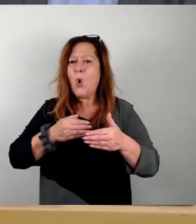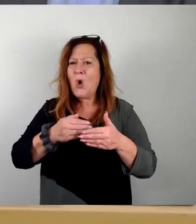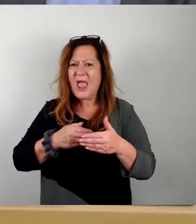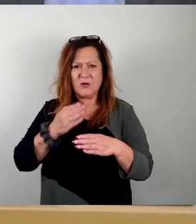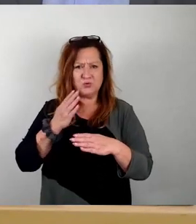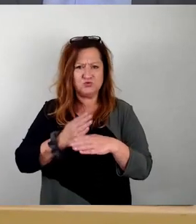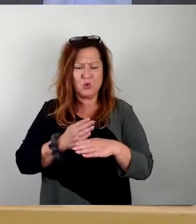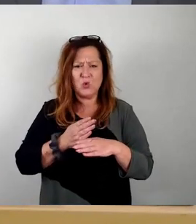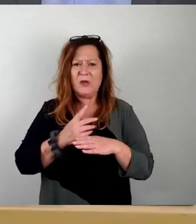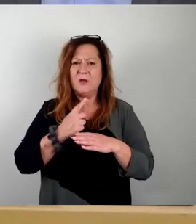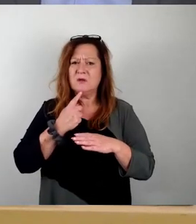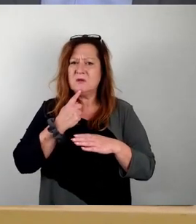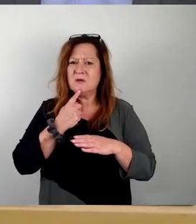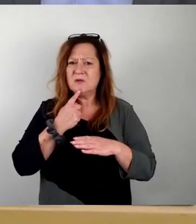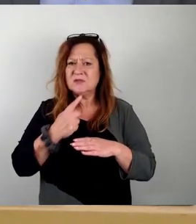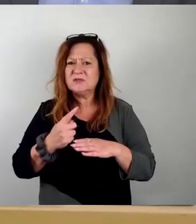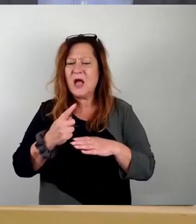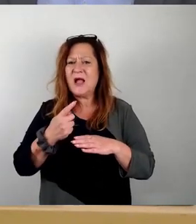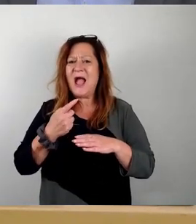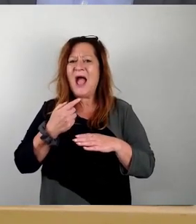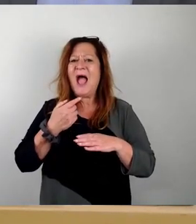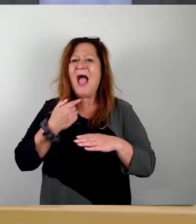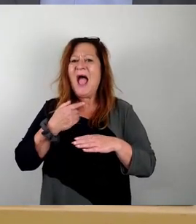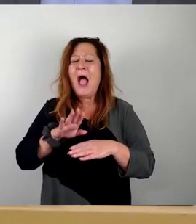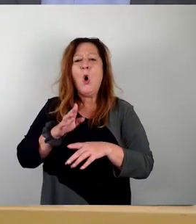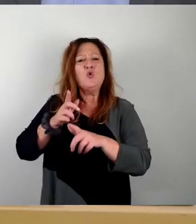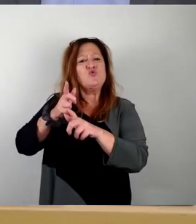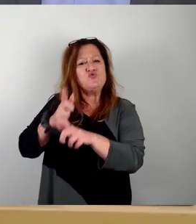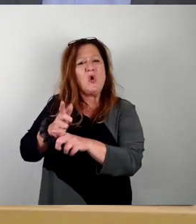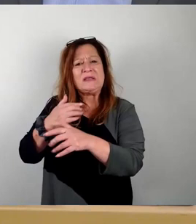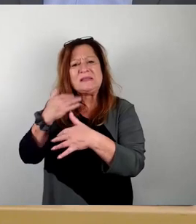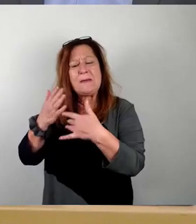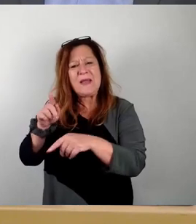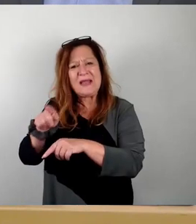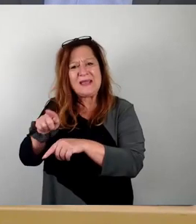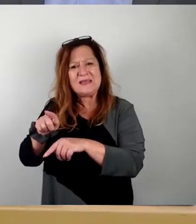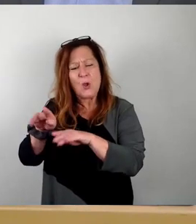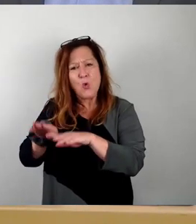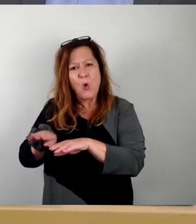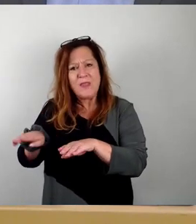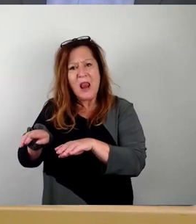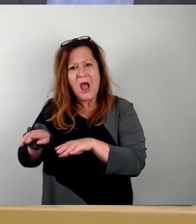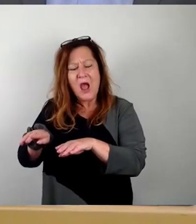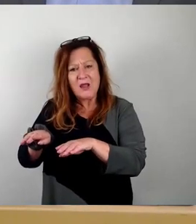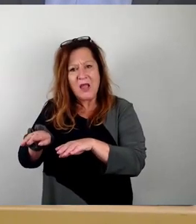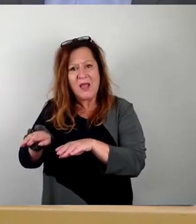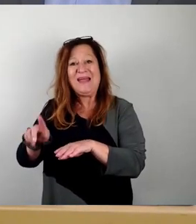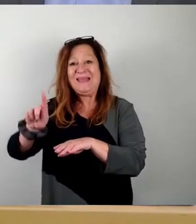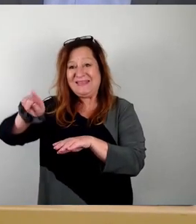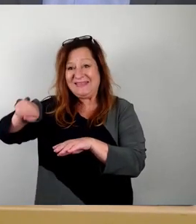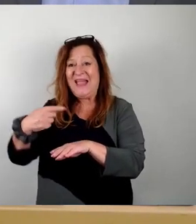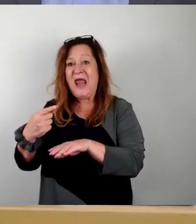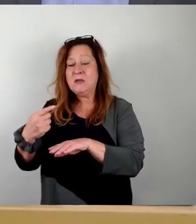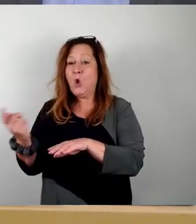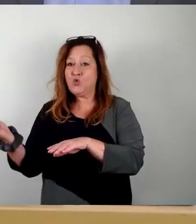dass wir über den Ausschussbericht weiterhin als Grundlage haben, dann haben wir drei Anträge.